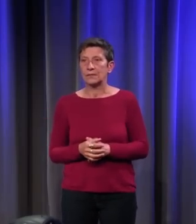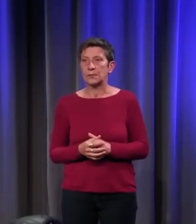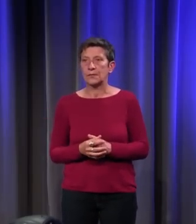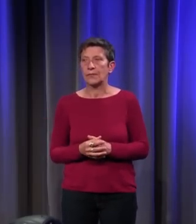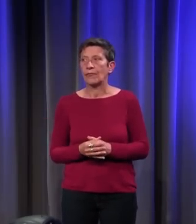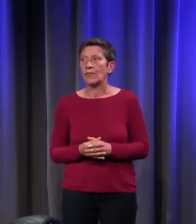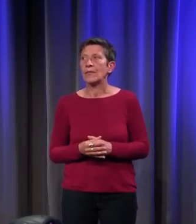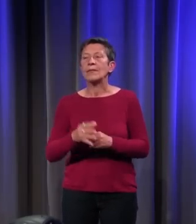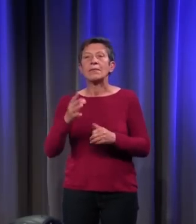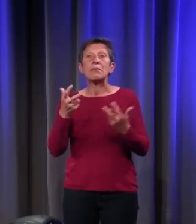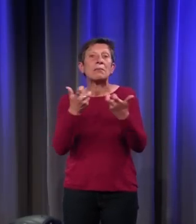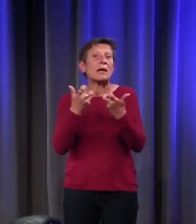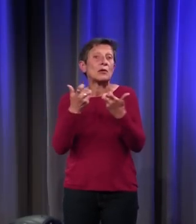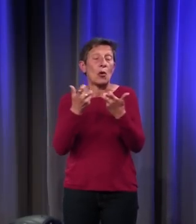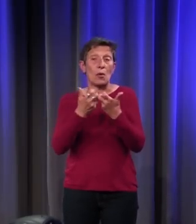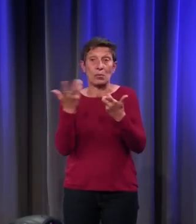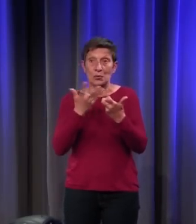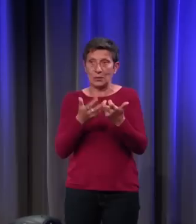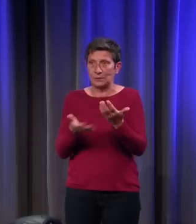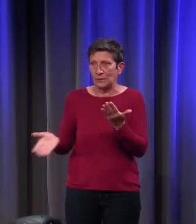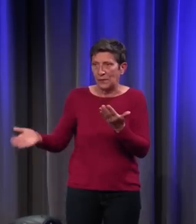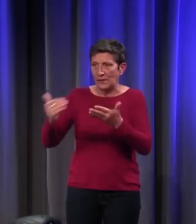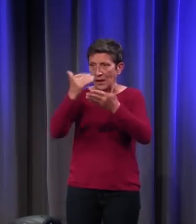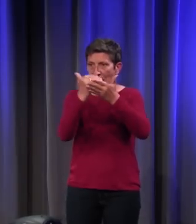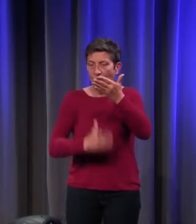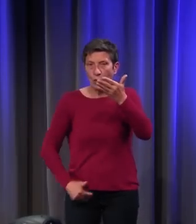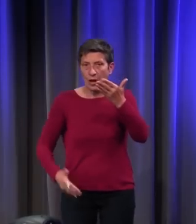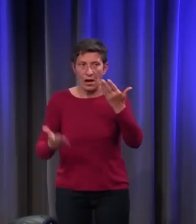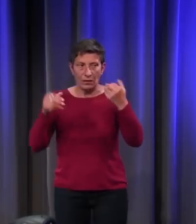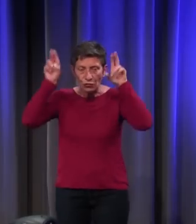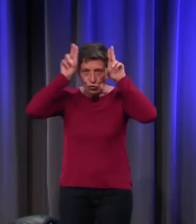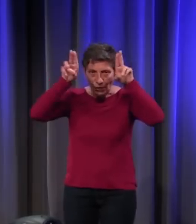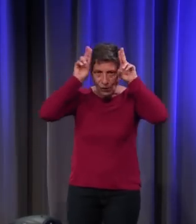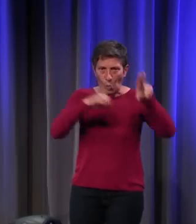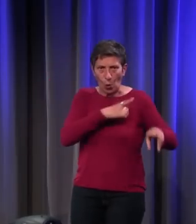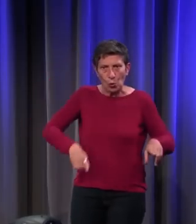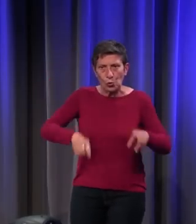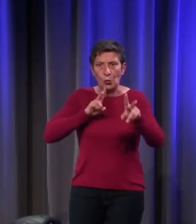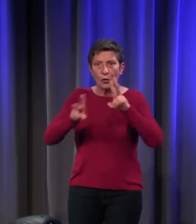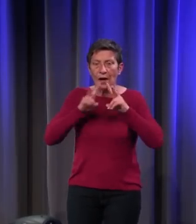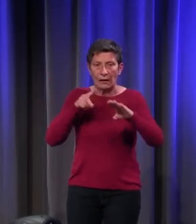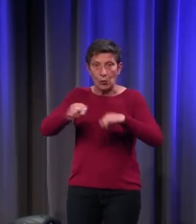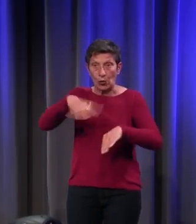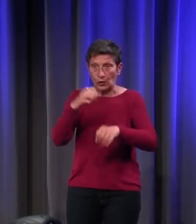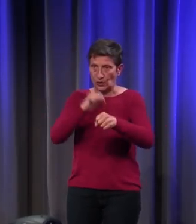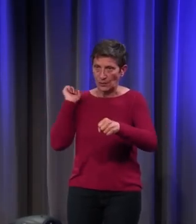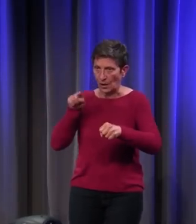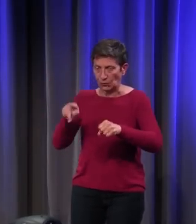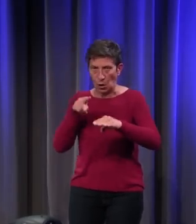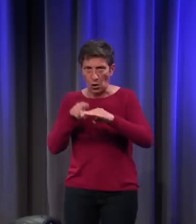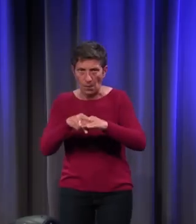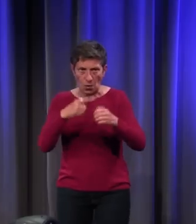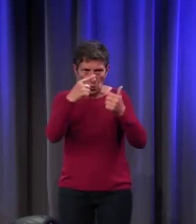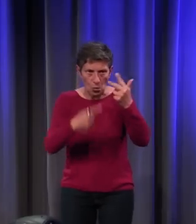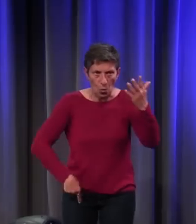Je connais un très bel exemple, c'est l'inventaire de l'écurie du Duc de Bretagne au début du XIVe siècle. se met à compter ces chevaux, à les décrire,